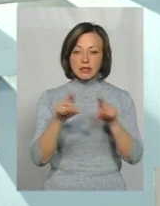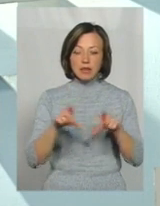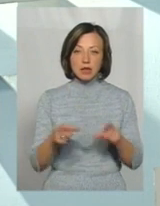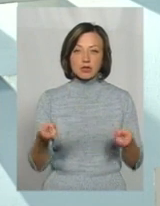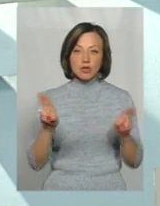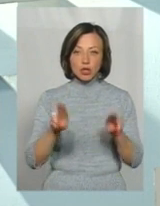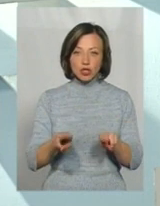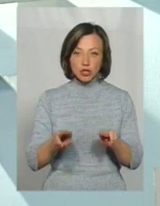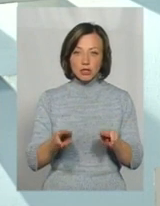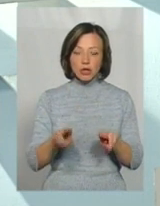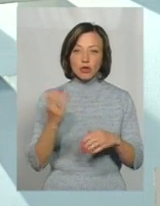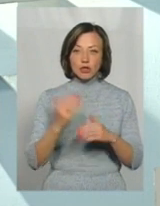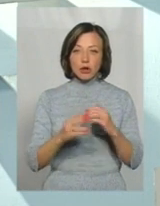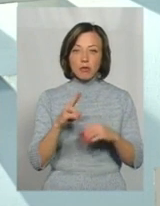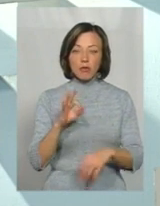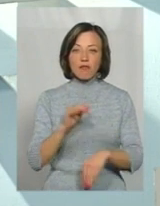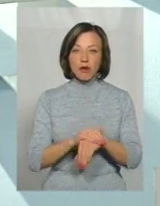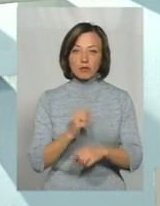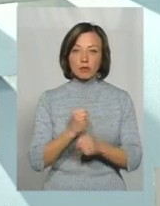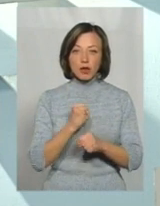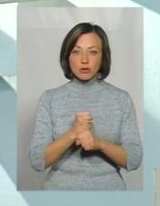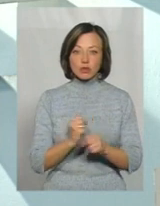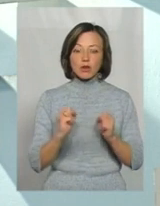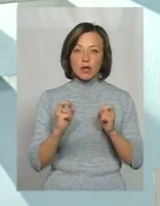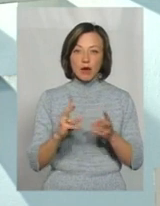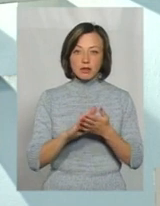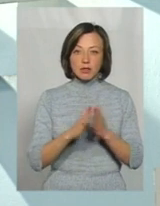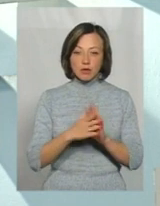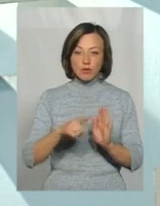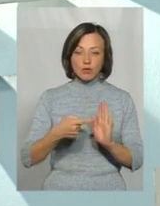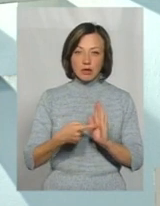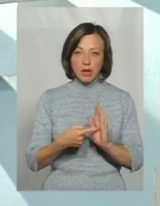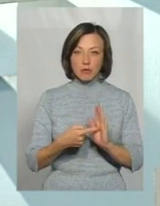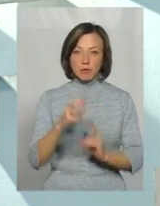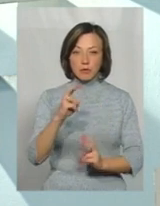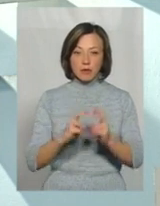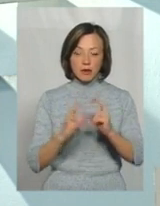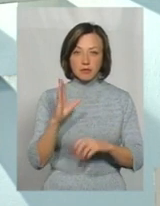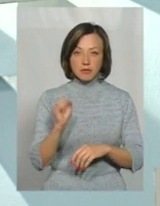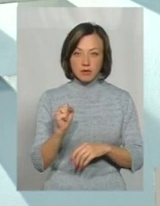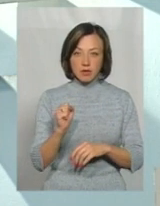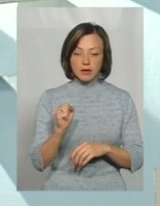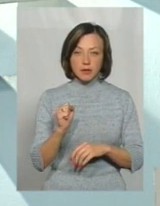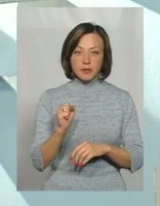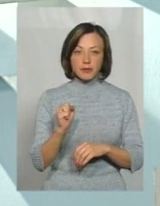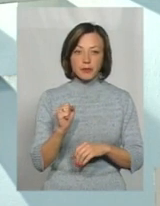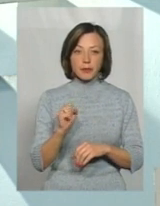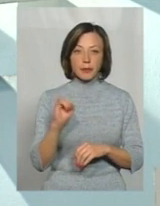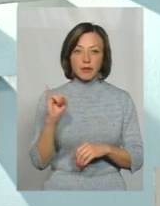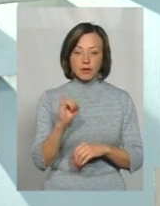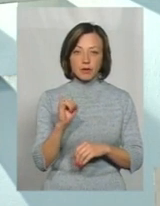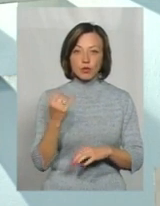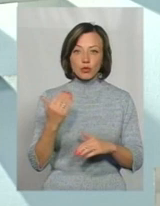залишилися, вони вже по факту працюють як у статусі комунального некомерційного підприємства, тобто у статусі КНП. І